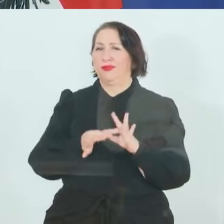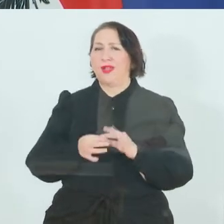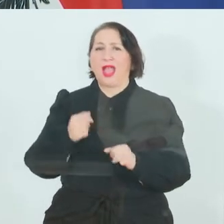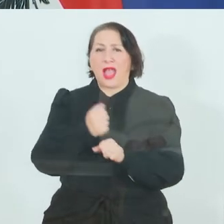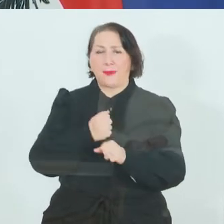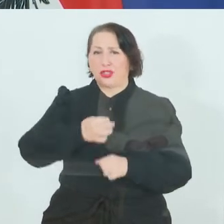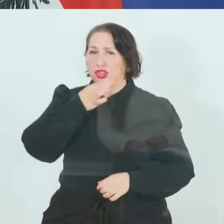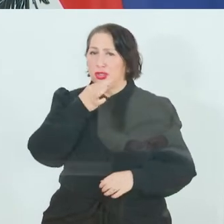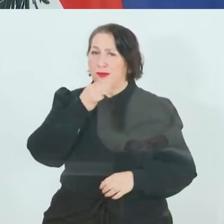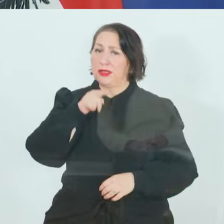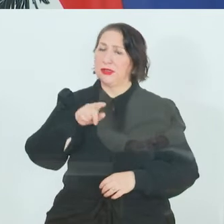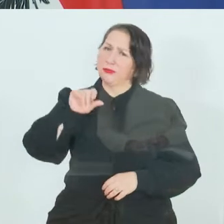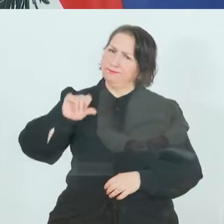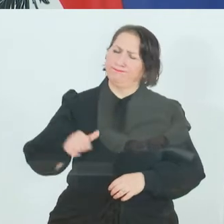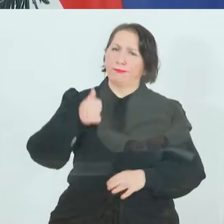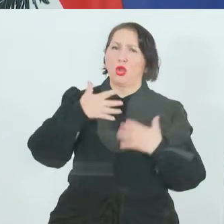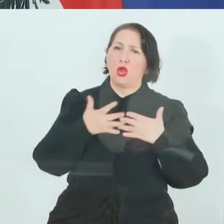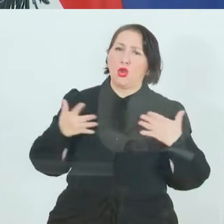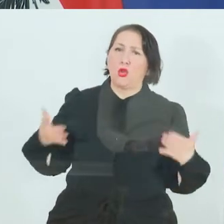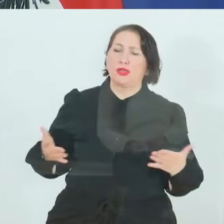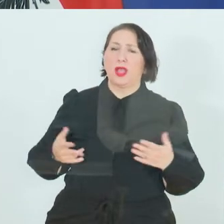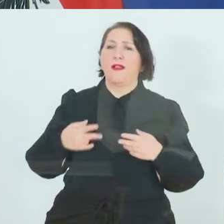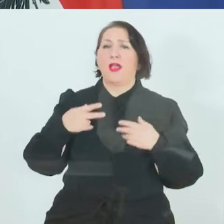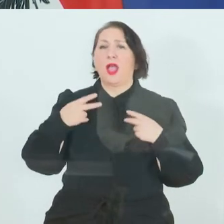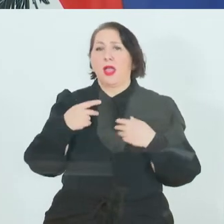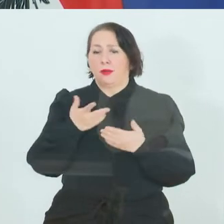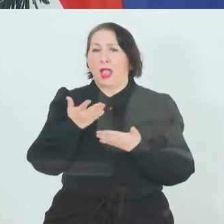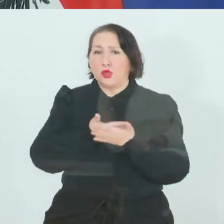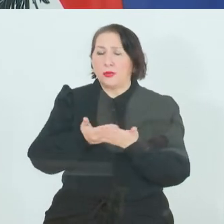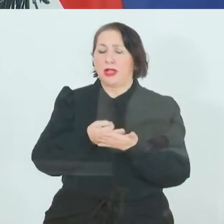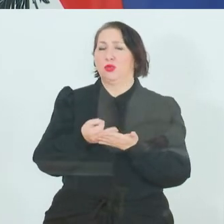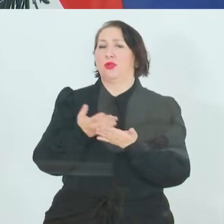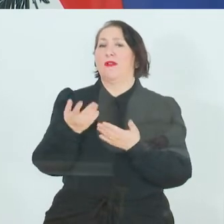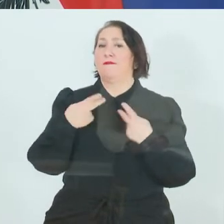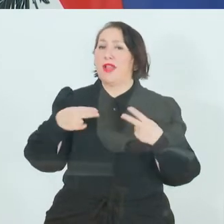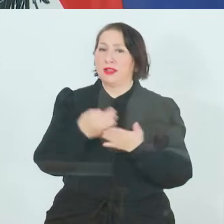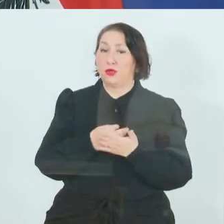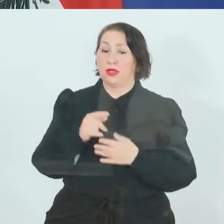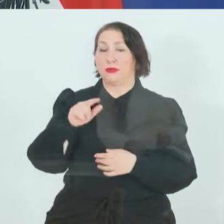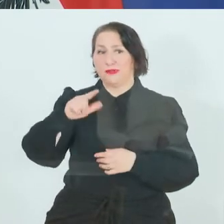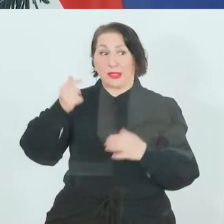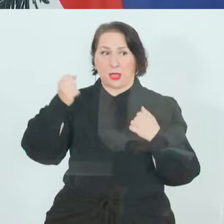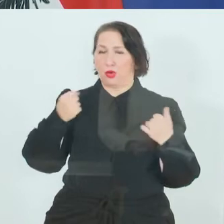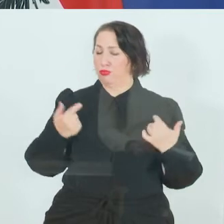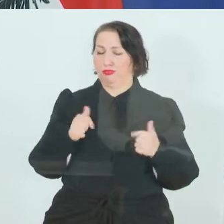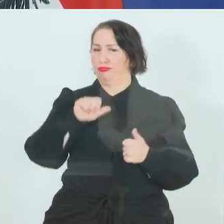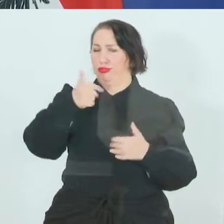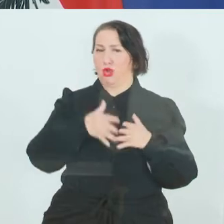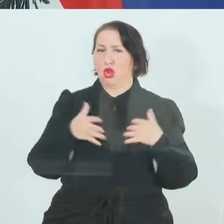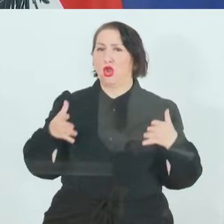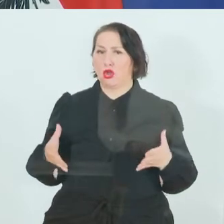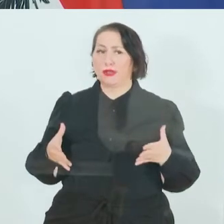größte Aus und Weiterqualifizierungsprogramm in der Geschichte der Zweiten Republik, wo wir insgesamt